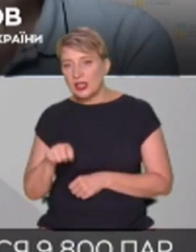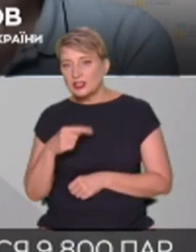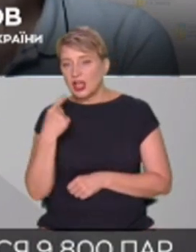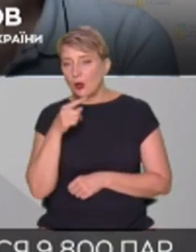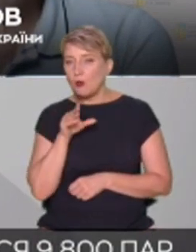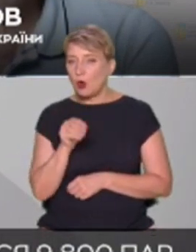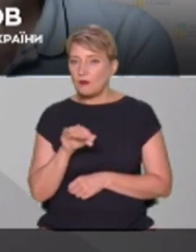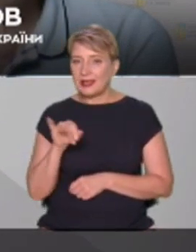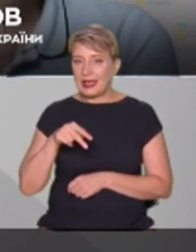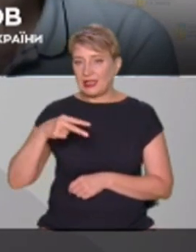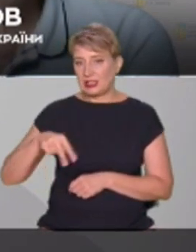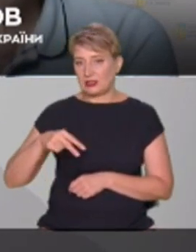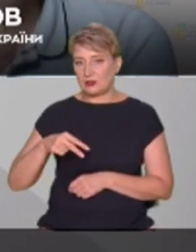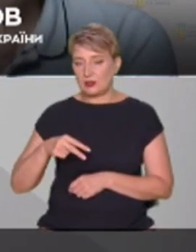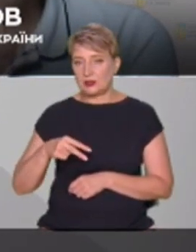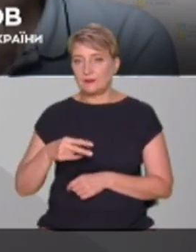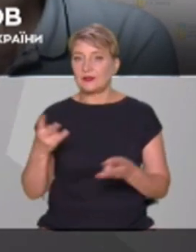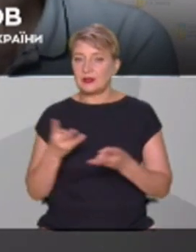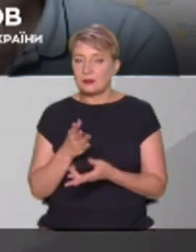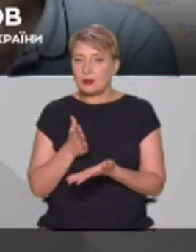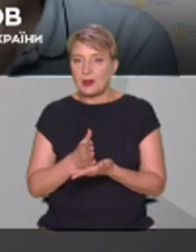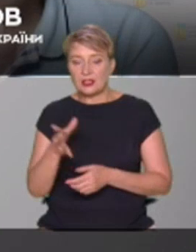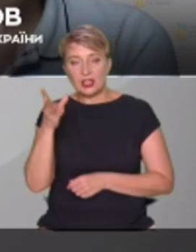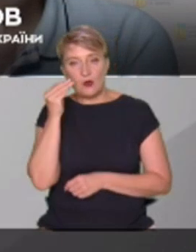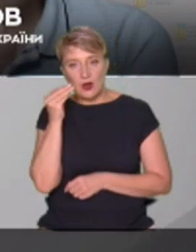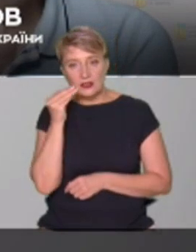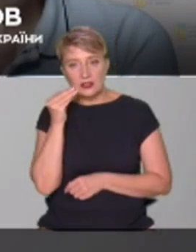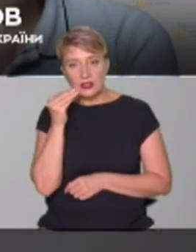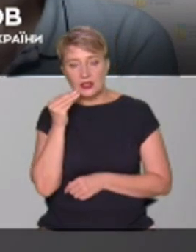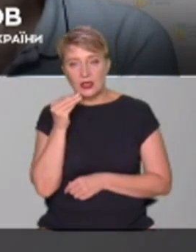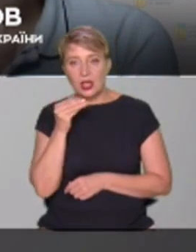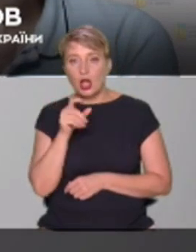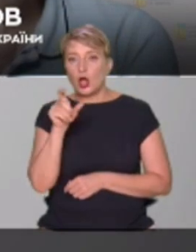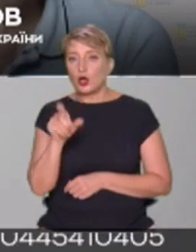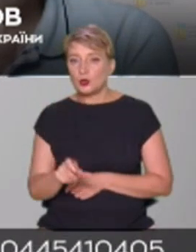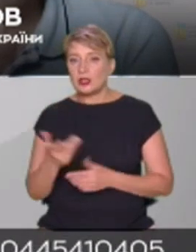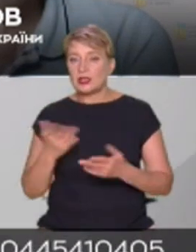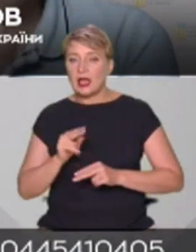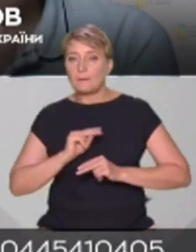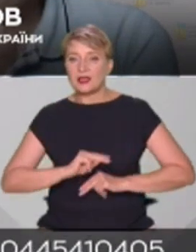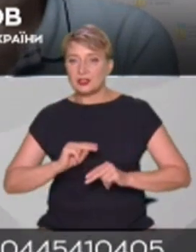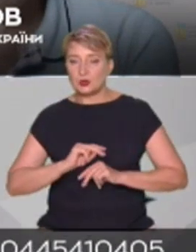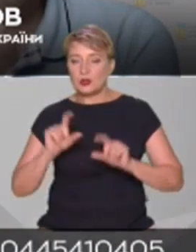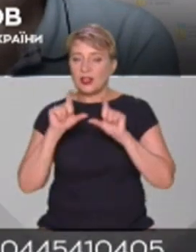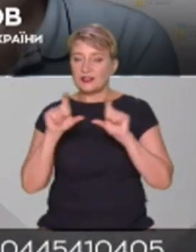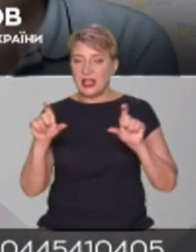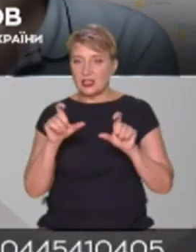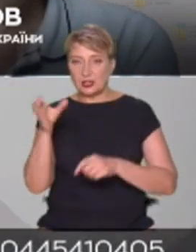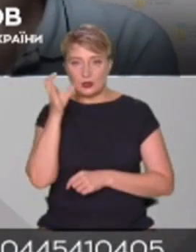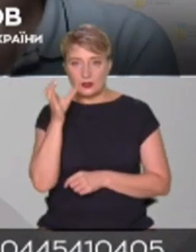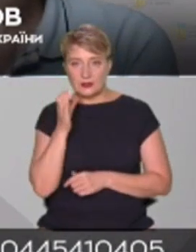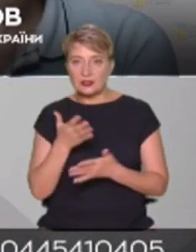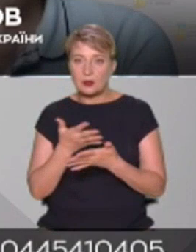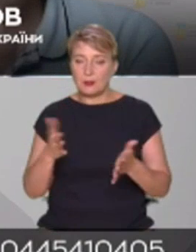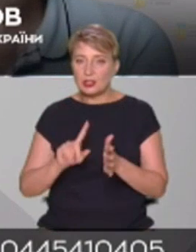треба мати на увазі, що, по-перше, будь-яка людина, яка працює в закладі освіти, тим більше комунальному або